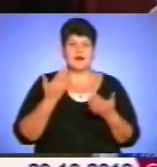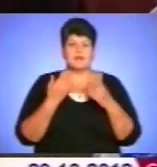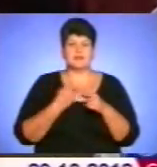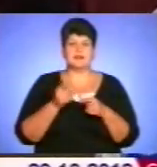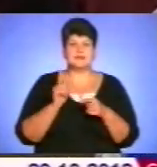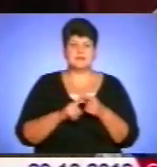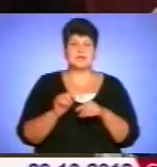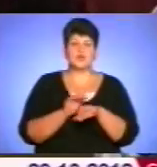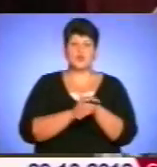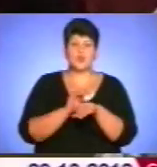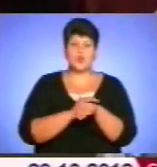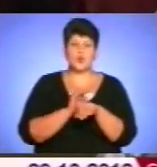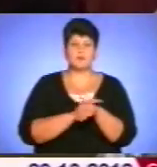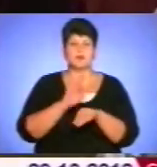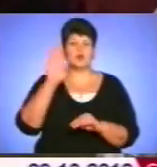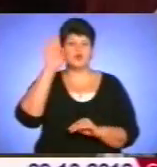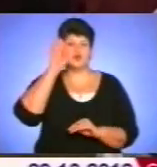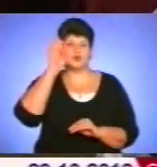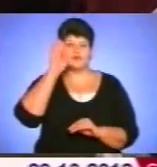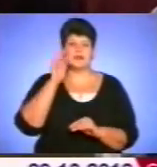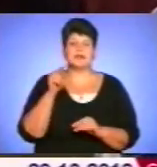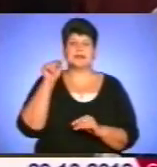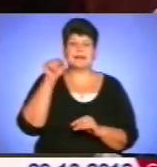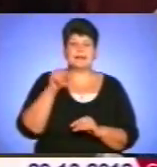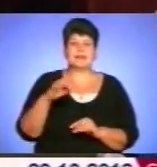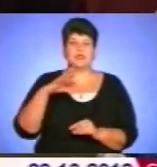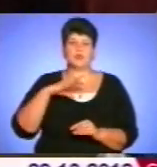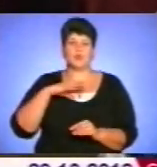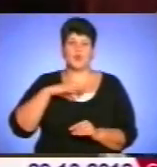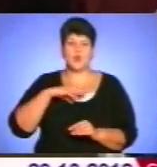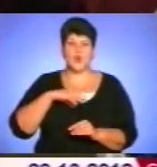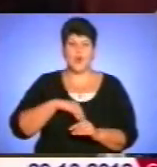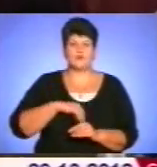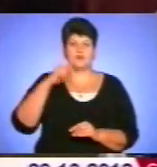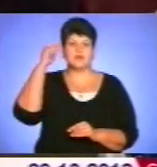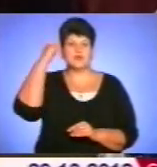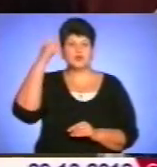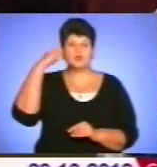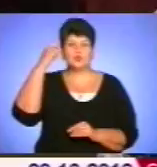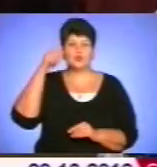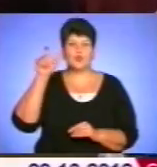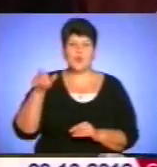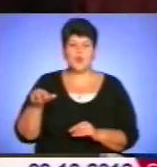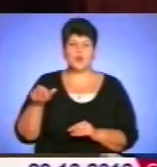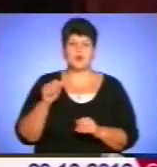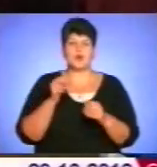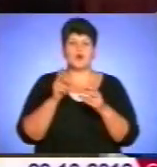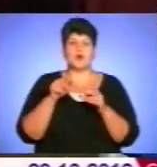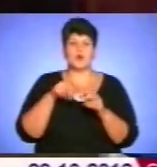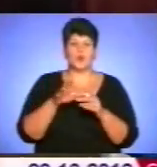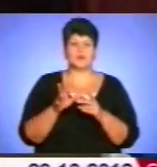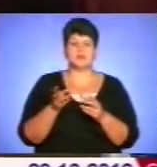чоловік, такий духовний турок, ходить щотками,